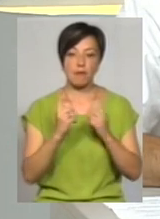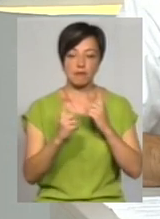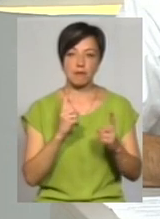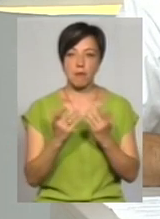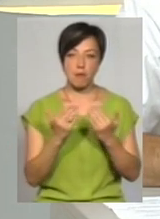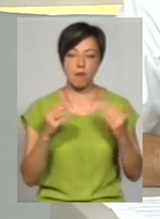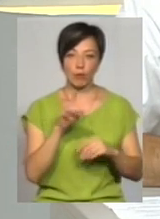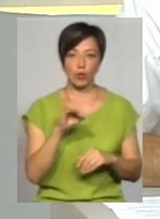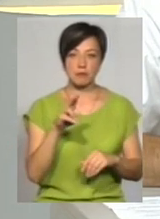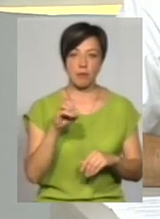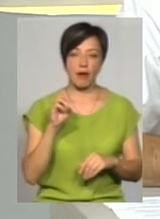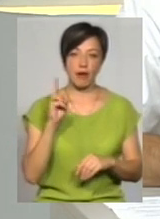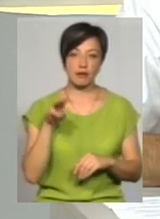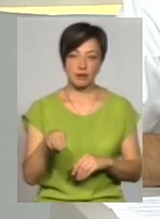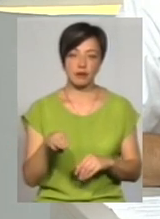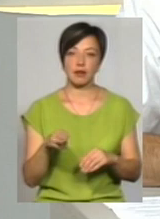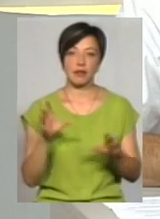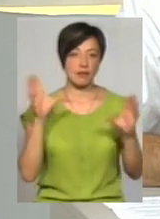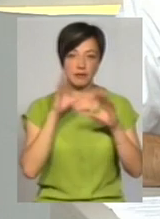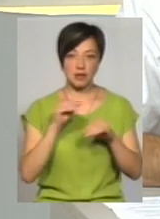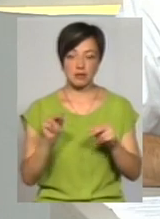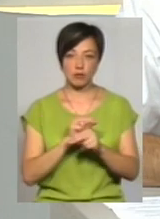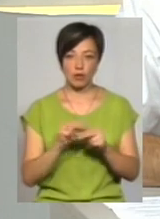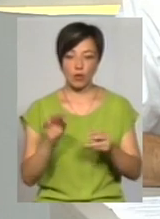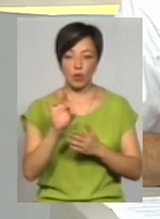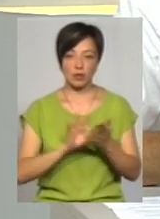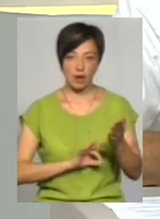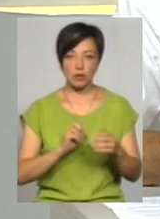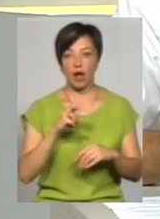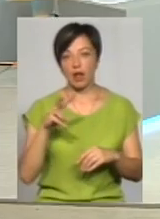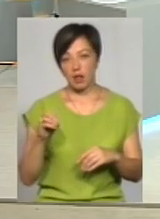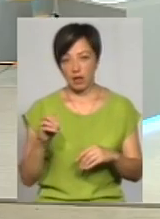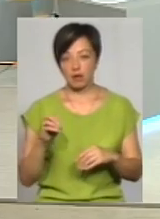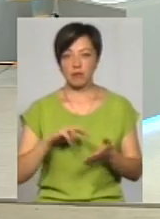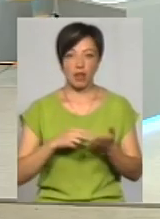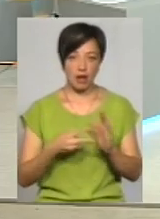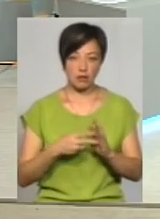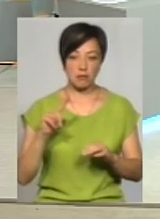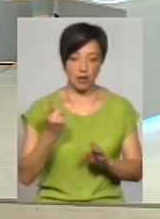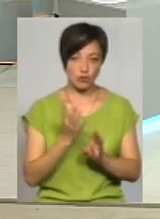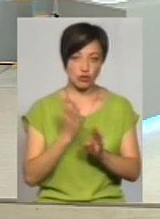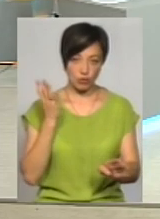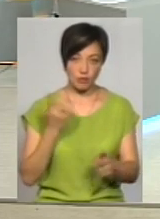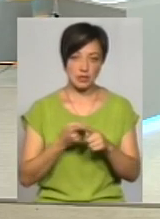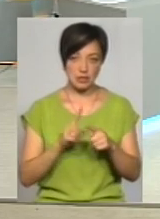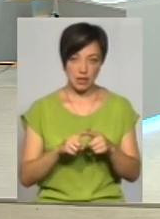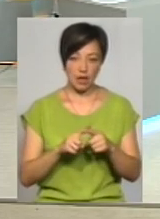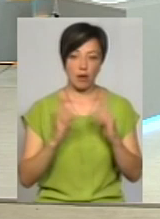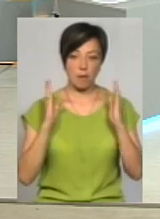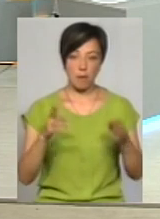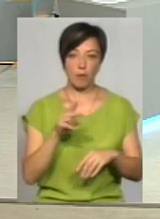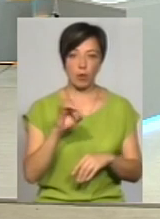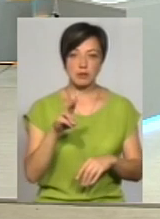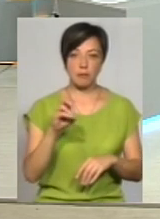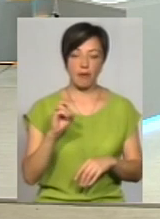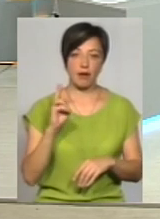це теж не вдасться відремонтувати одразу. Але плани в першочергову, цей проспект, який маю зробити,